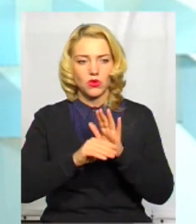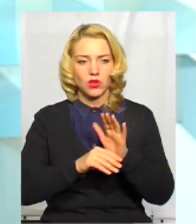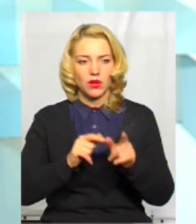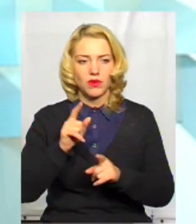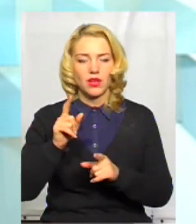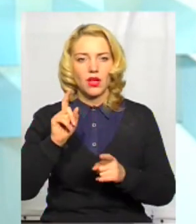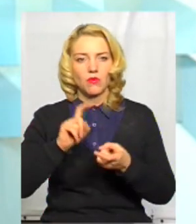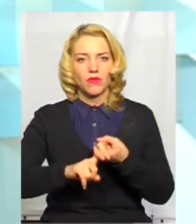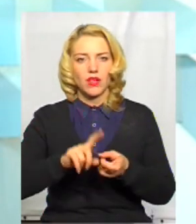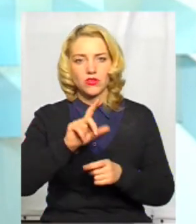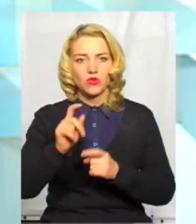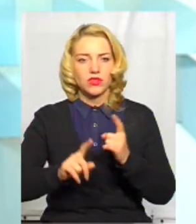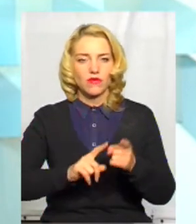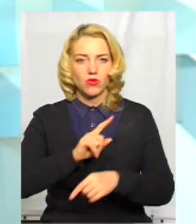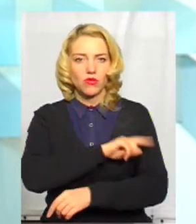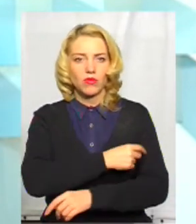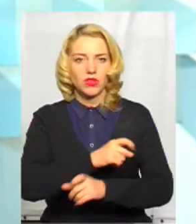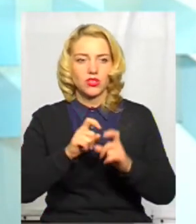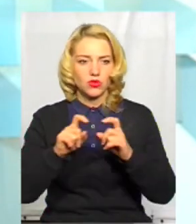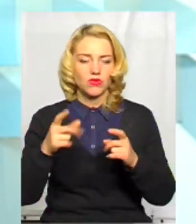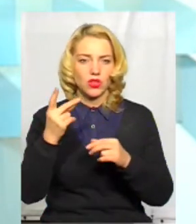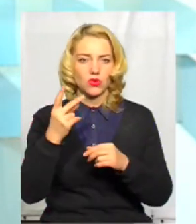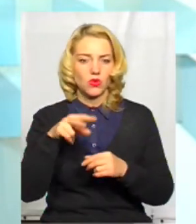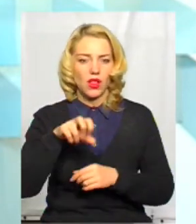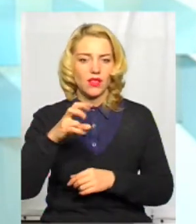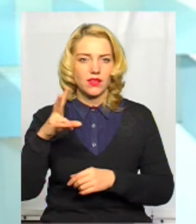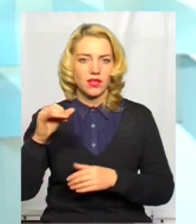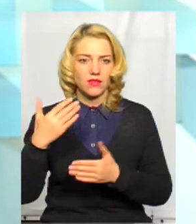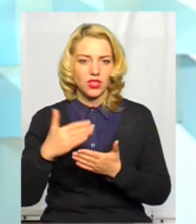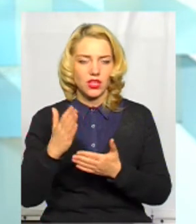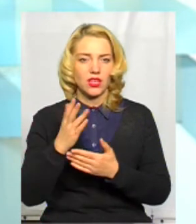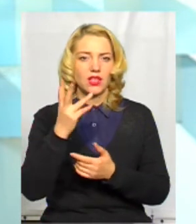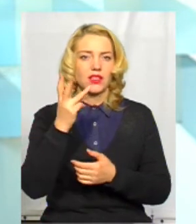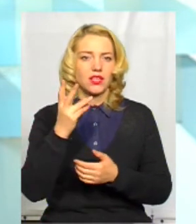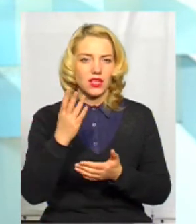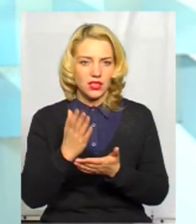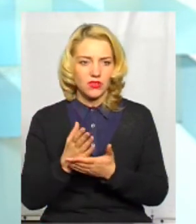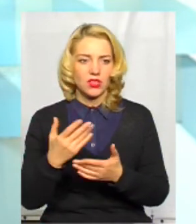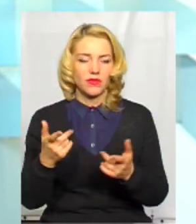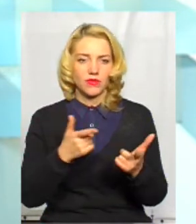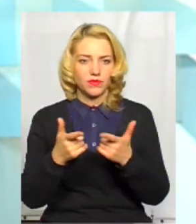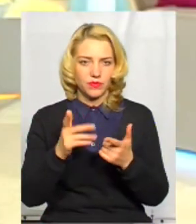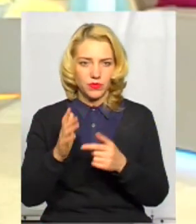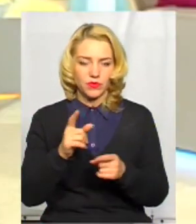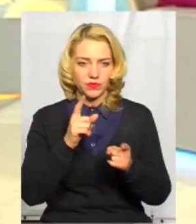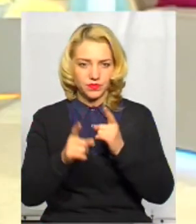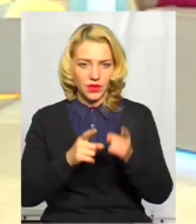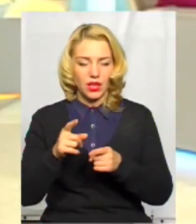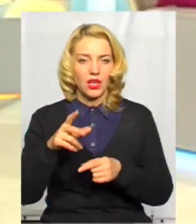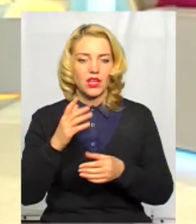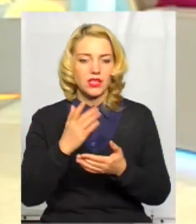реформою медичної сфери, тому що зараз вже друга ланка, так в нас реформується, третя ланка буде реформуватися. Тобто це всі ті нагальні